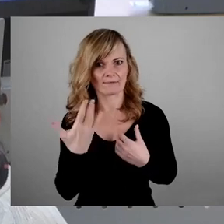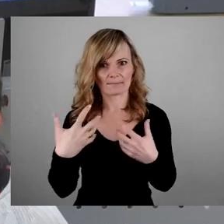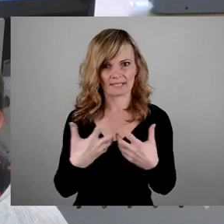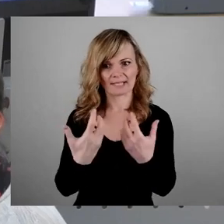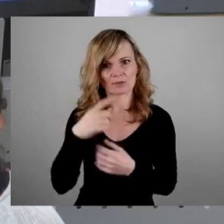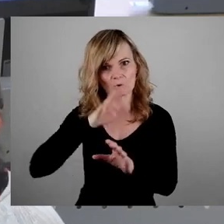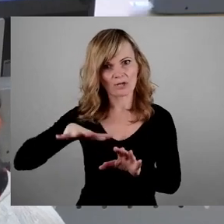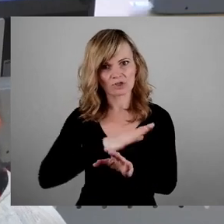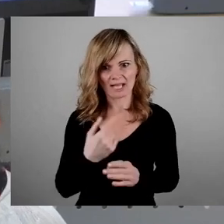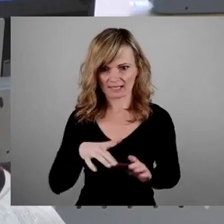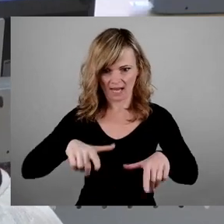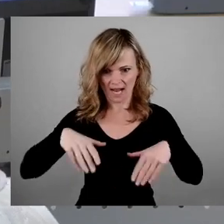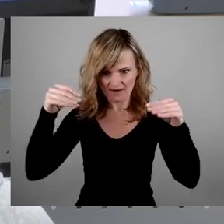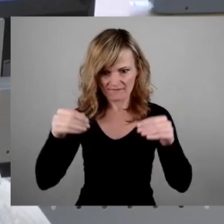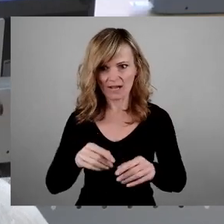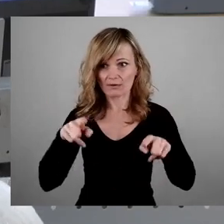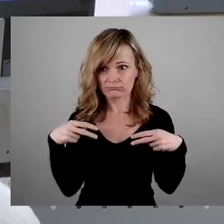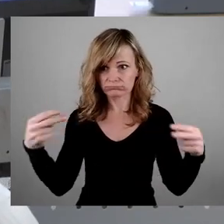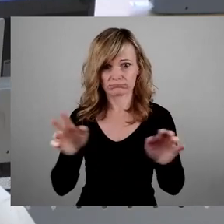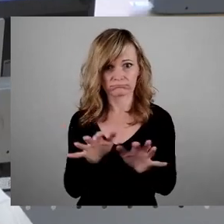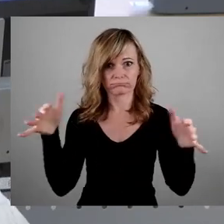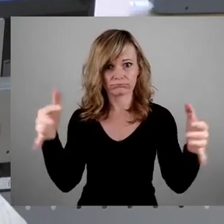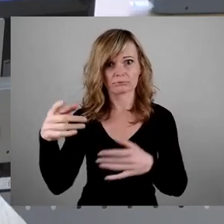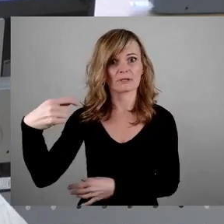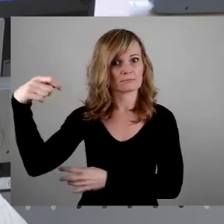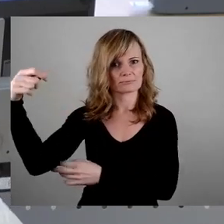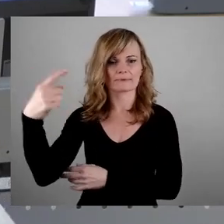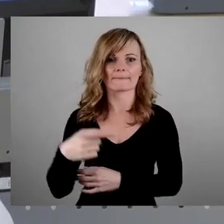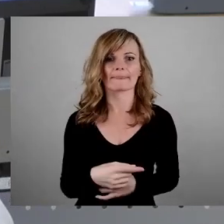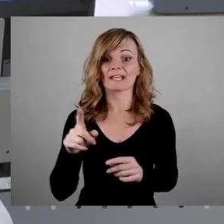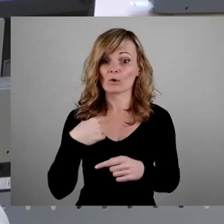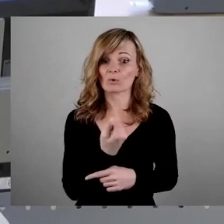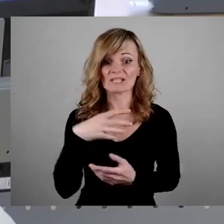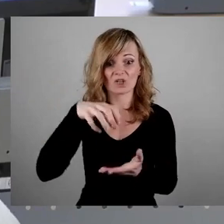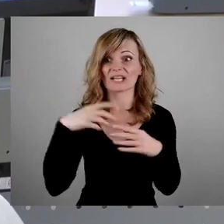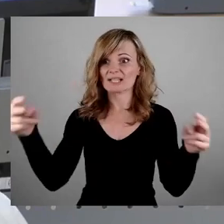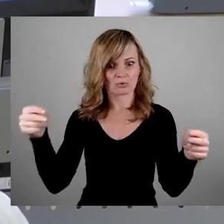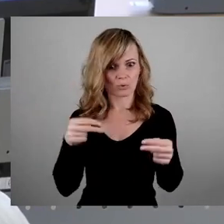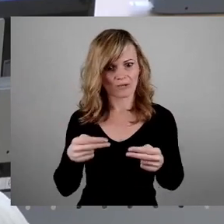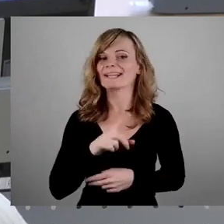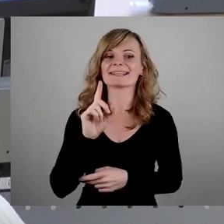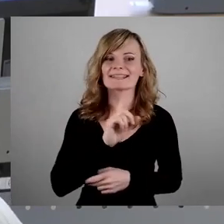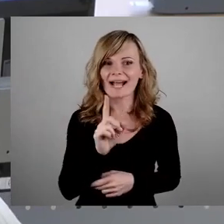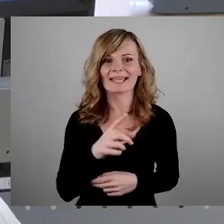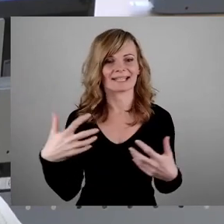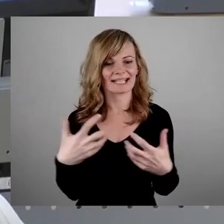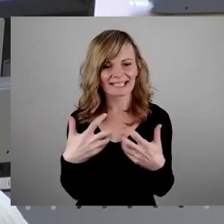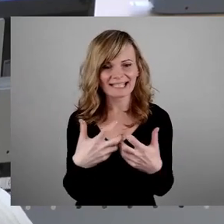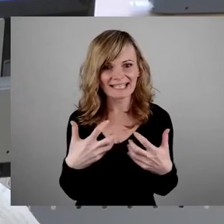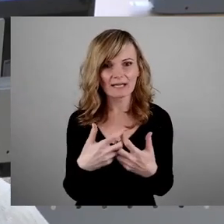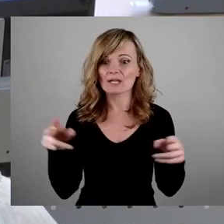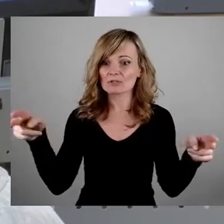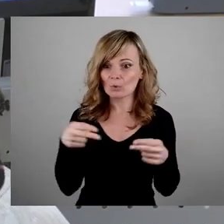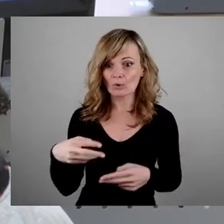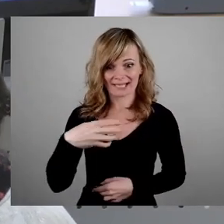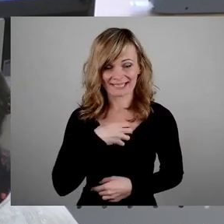alle Welt getragen in unsere Stadt zurück. Nein, der Krieg ist nicht nach Dresden zurückgekehrt. Er war